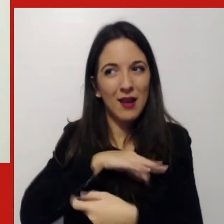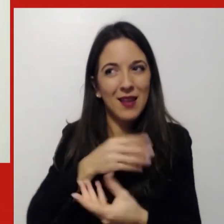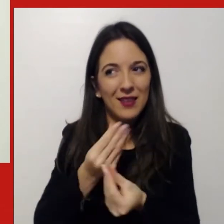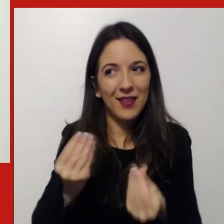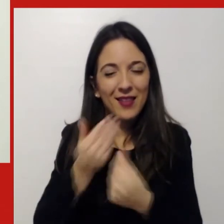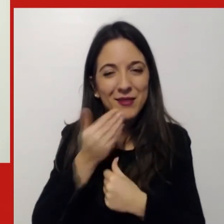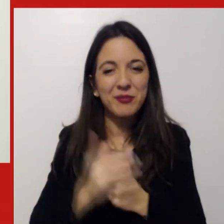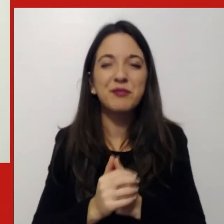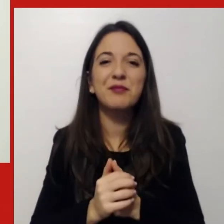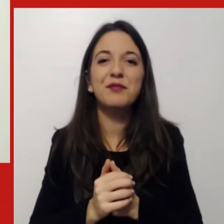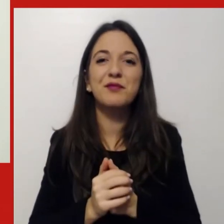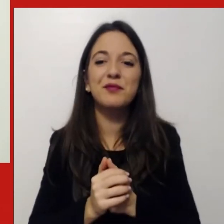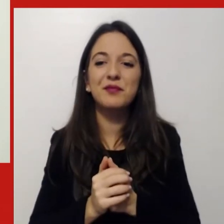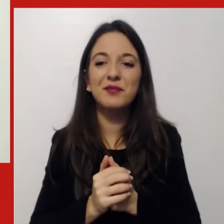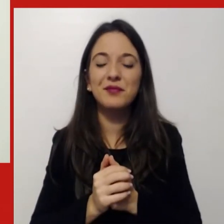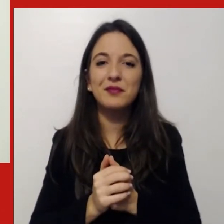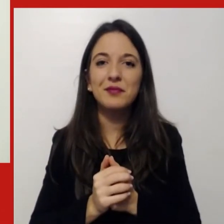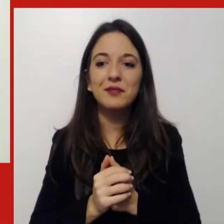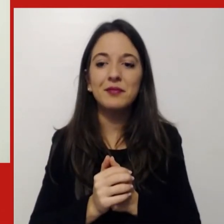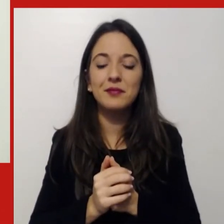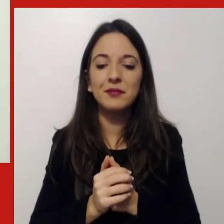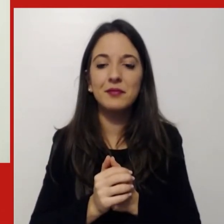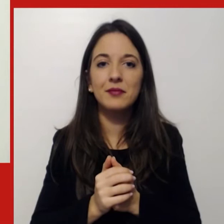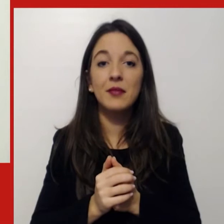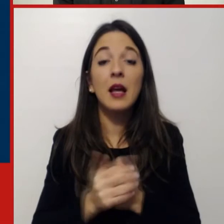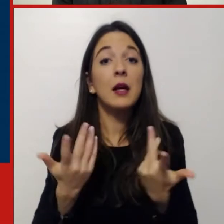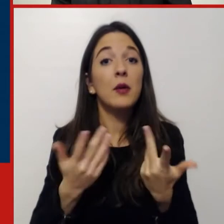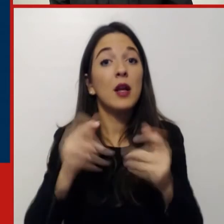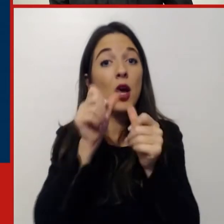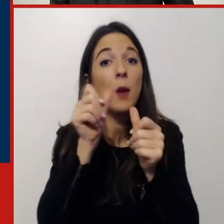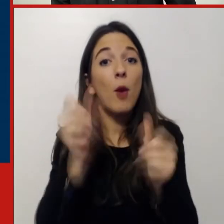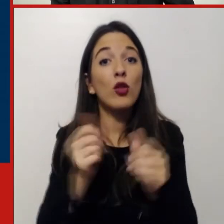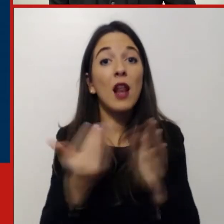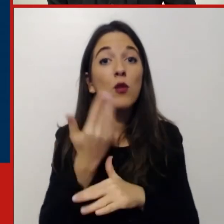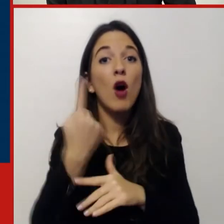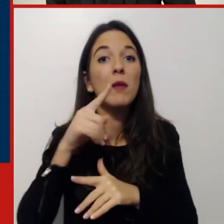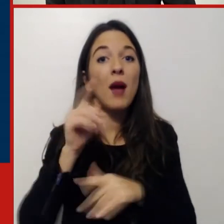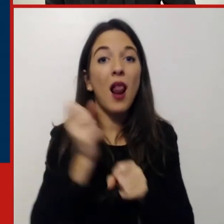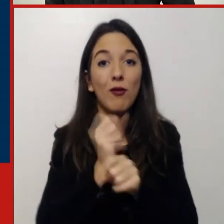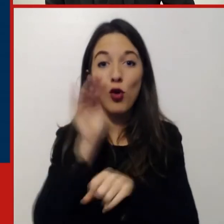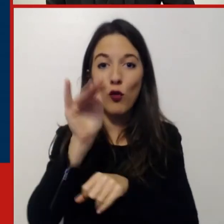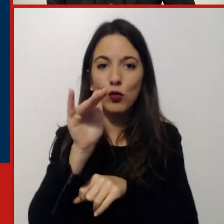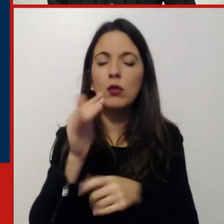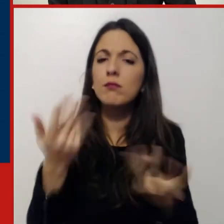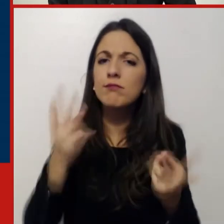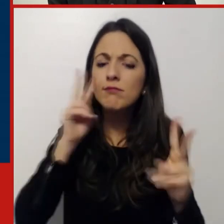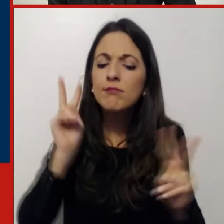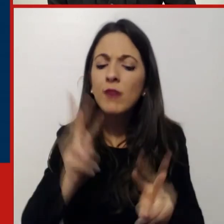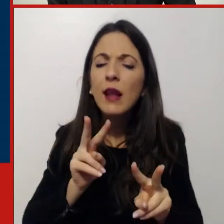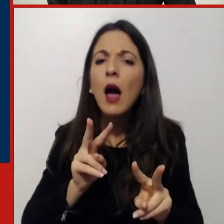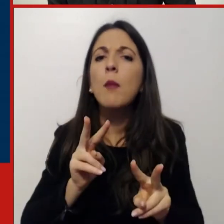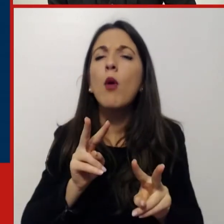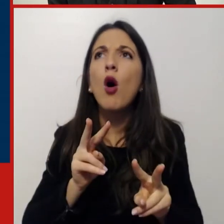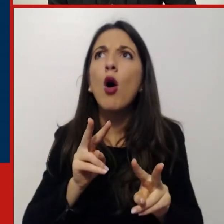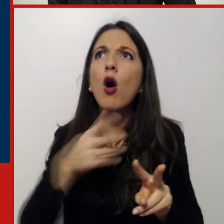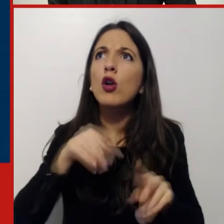parliamo quindi di nuovi modelli per il lavoro del futuro, parliamo di come è cambiato il nostro modo di